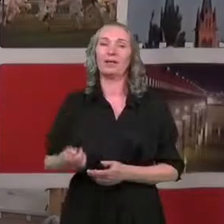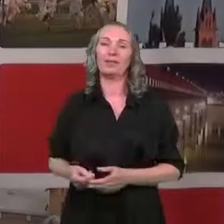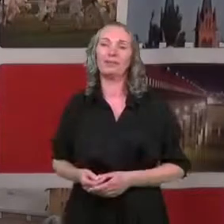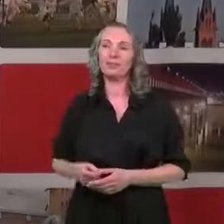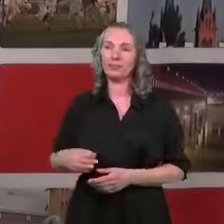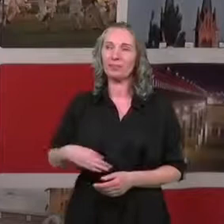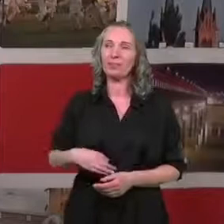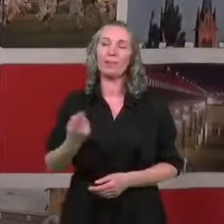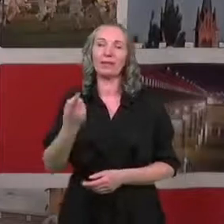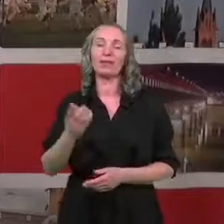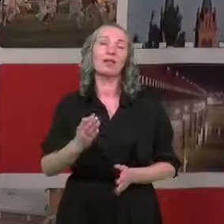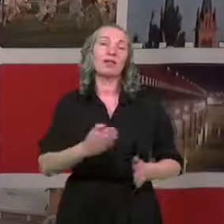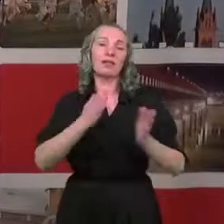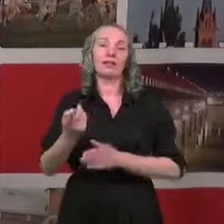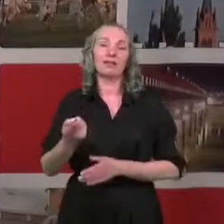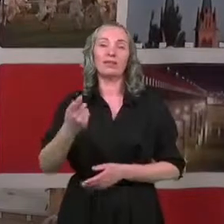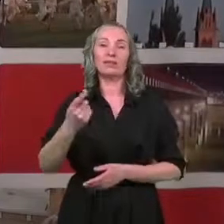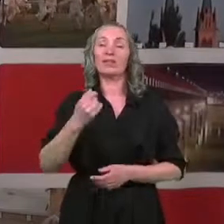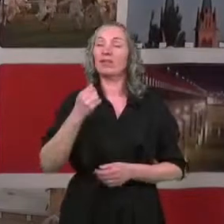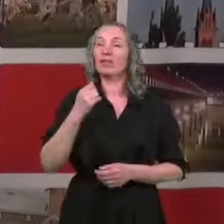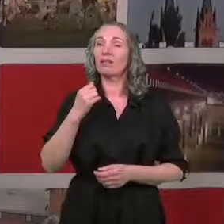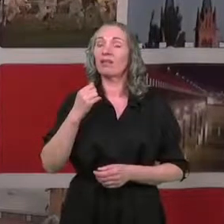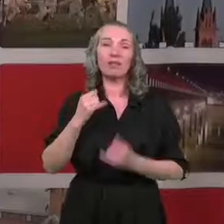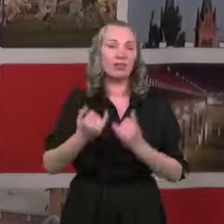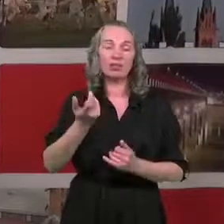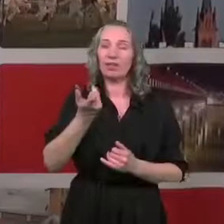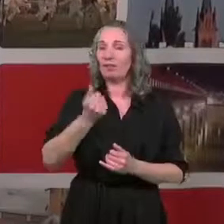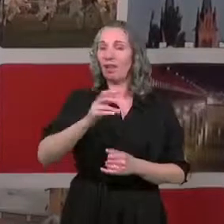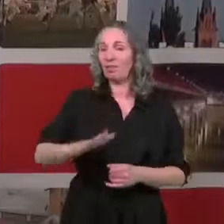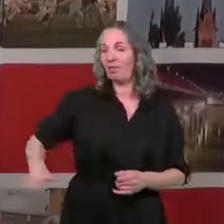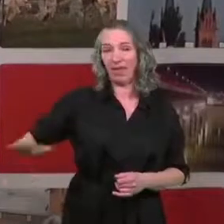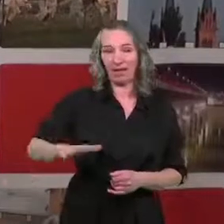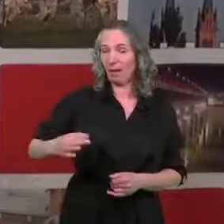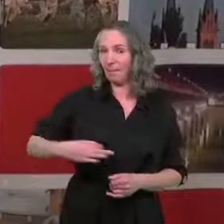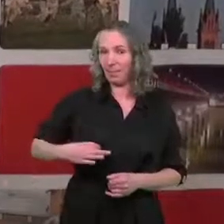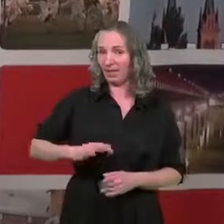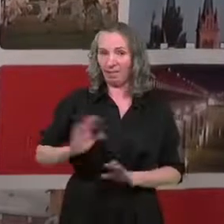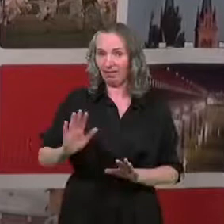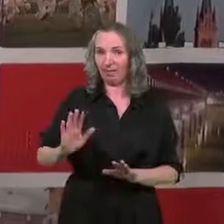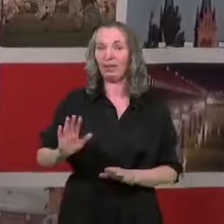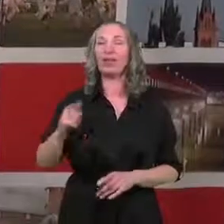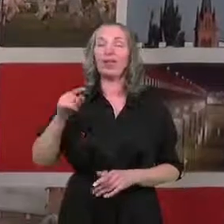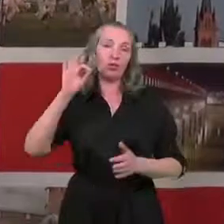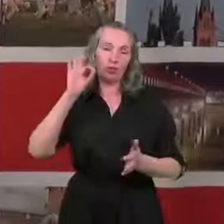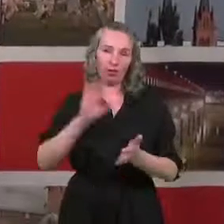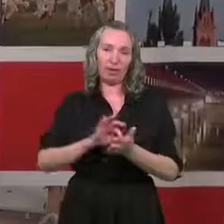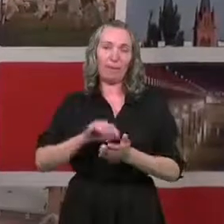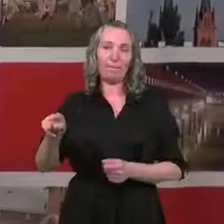pytanie. Z kolei jeśli nie jest to teren prywatny, to na pewno